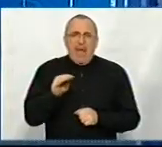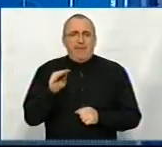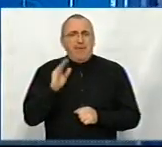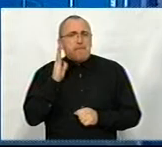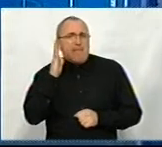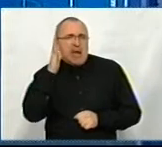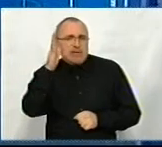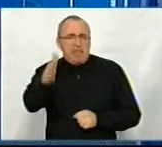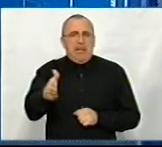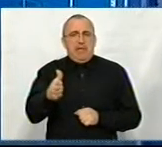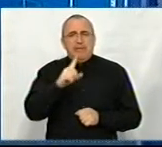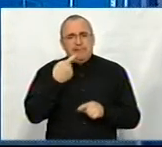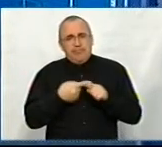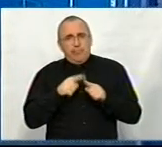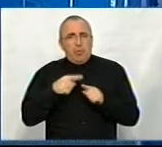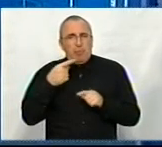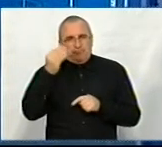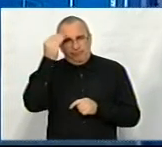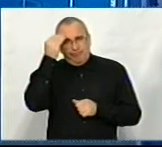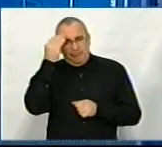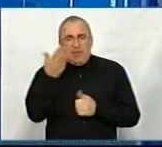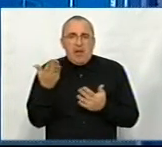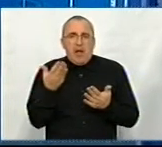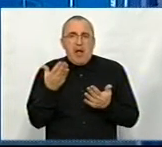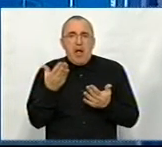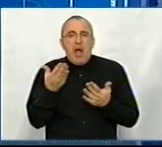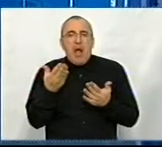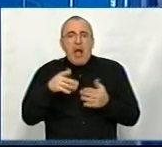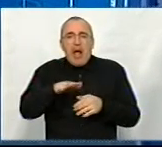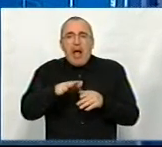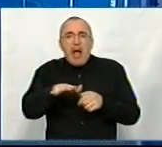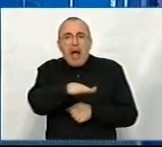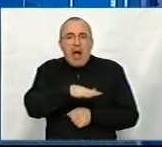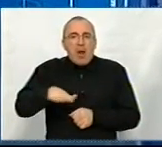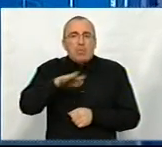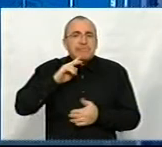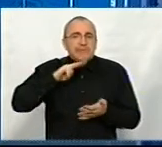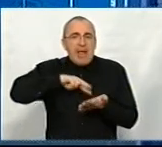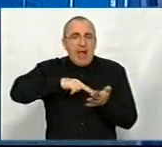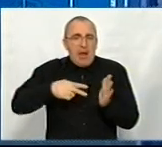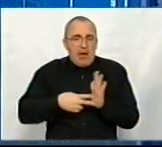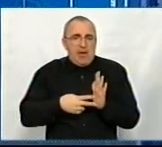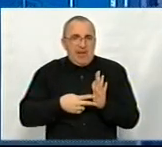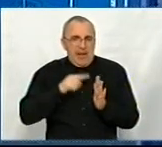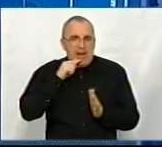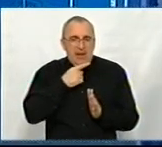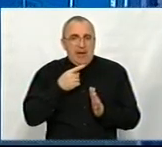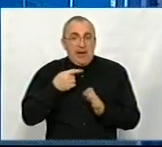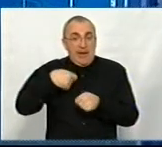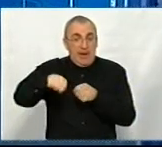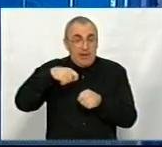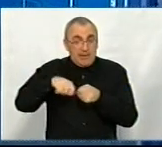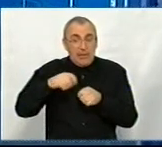перспективним з цієї точки зору? Можливо, яка галузь економіки? Ефективні інвестиції – це ті, які